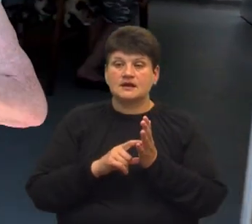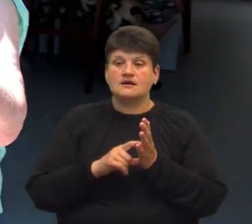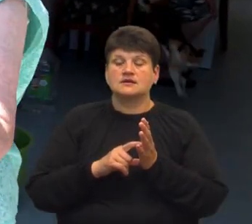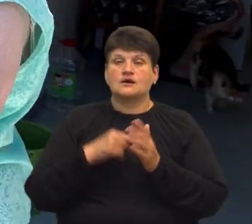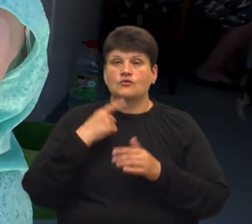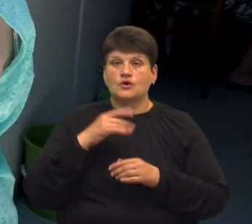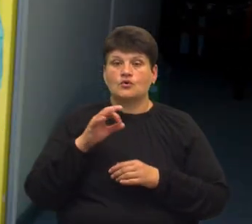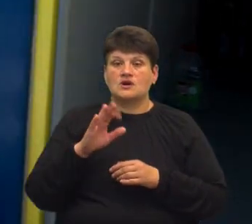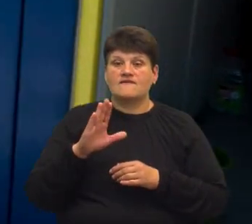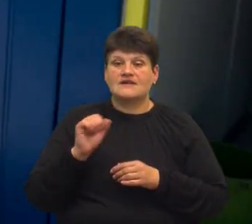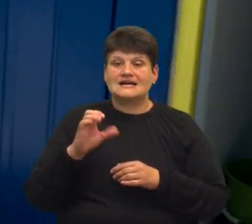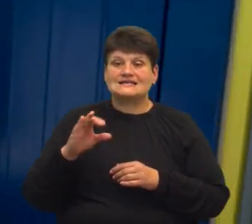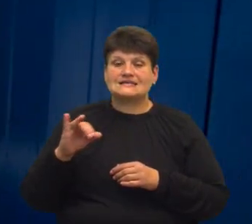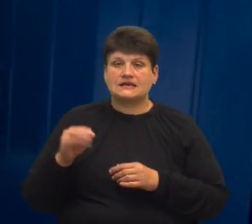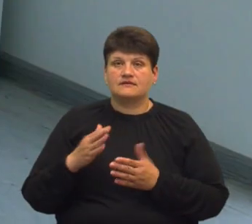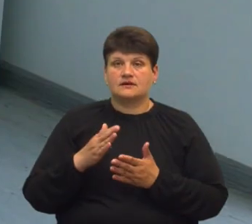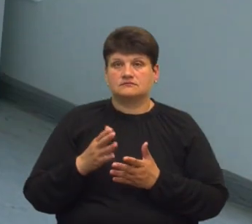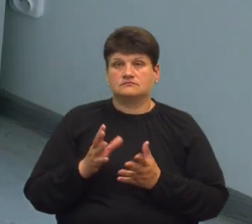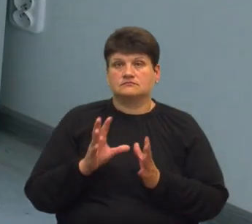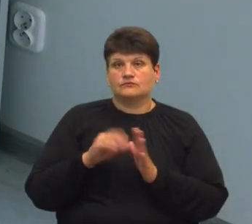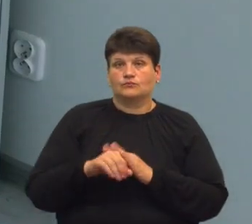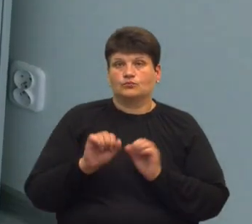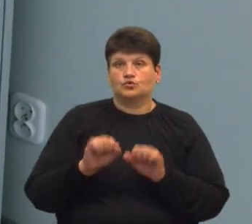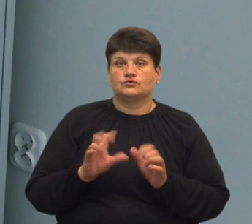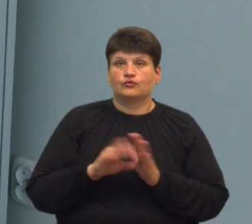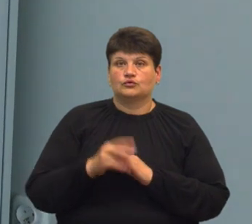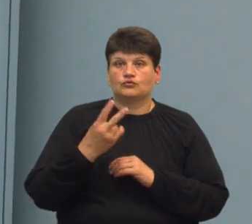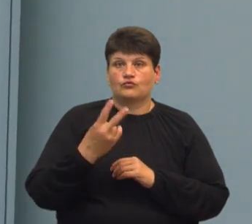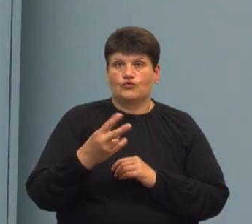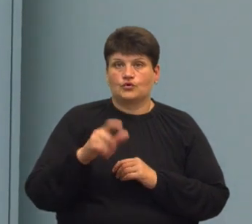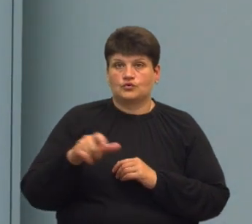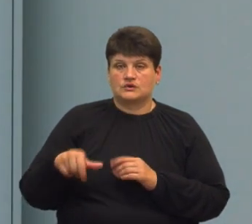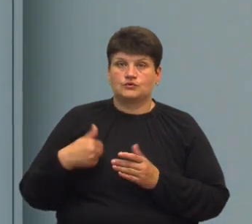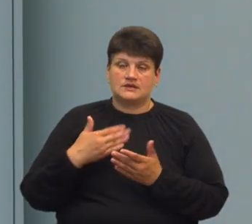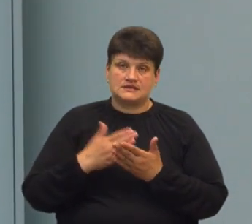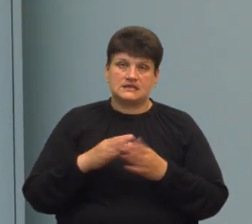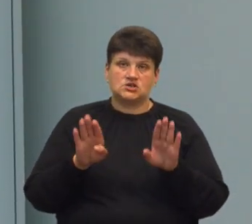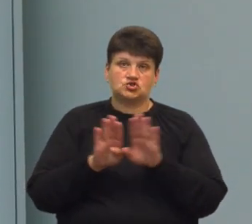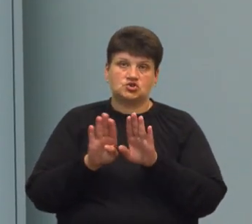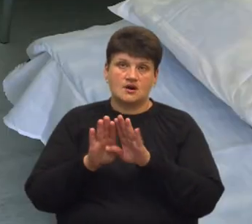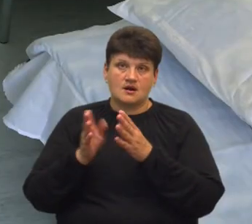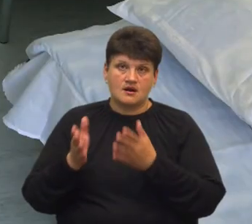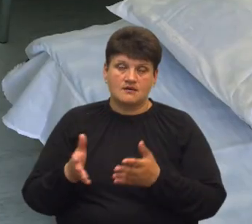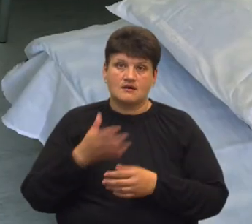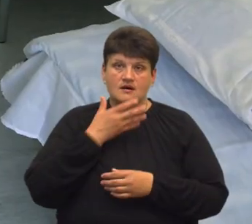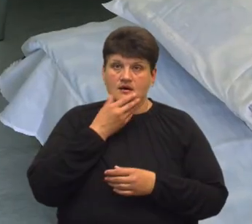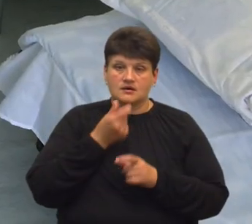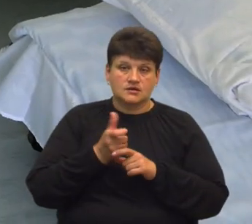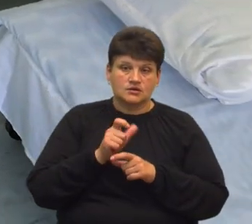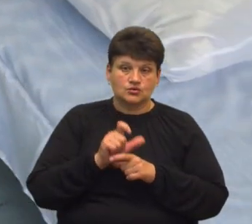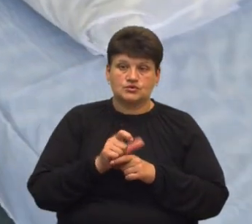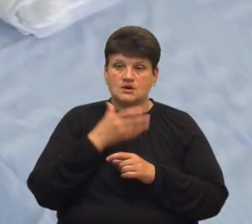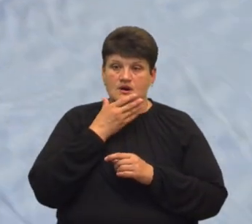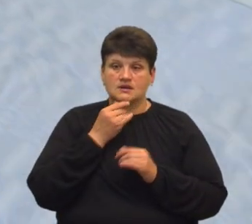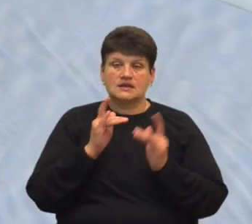Ольга Васильєва, розрахована на двох людей. У нас є шафи, білизди, гарні, дуже гарні діжка,